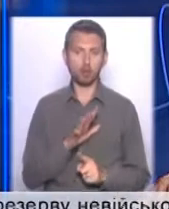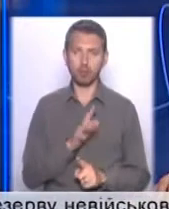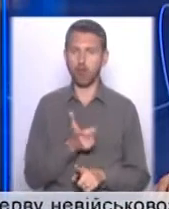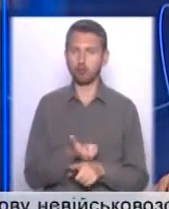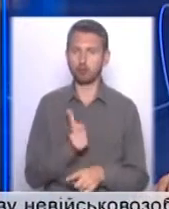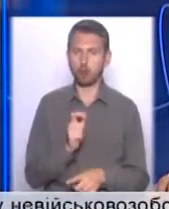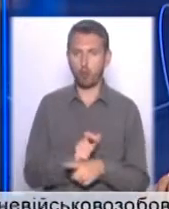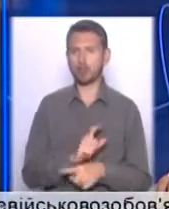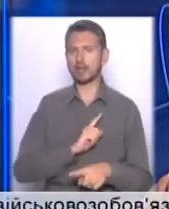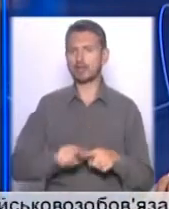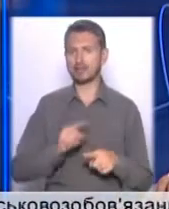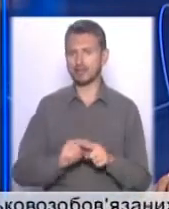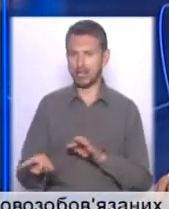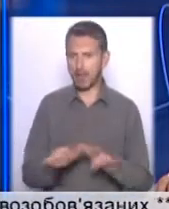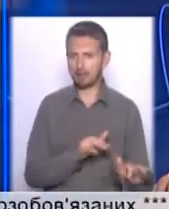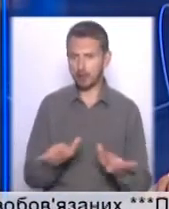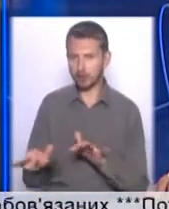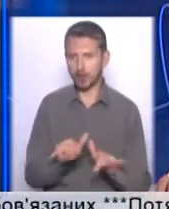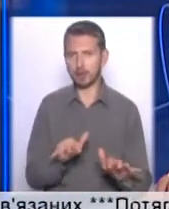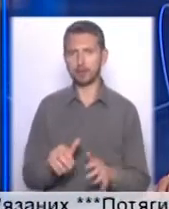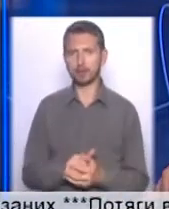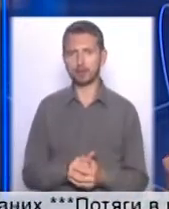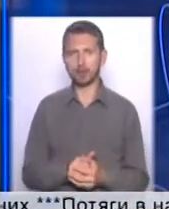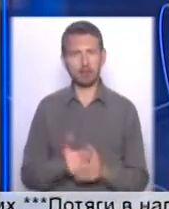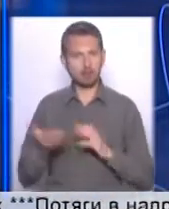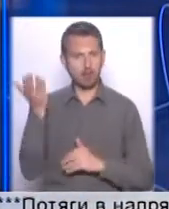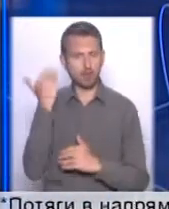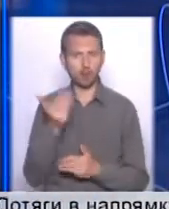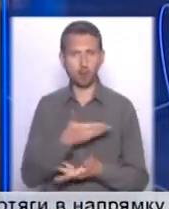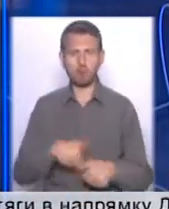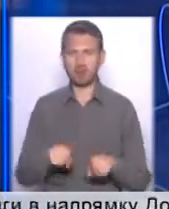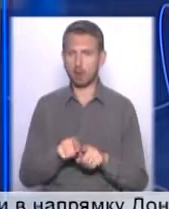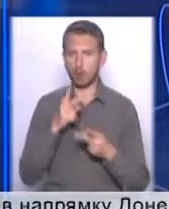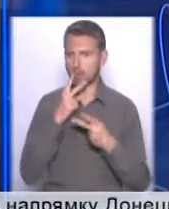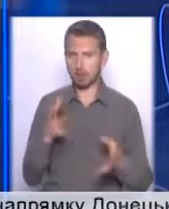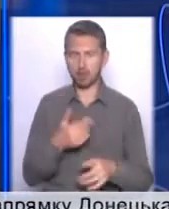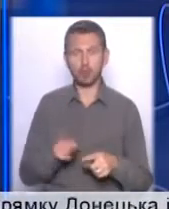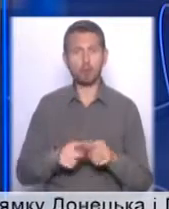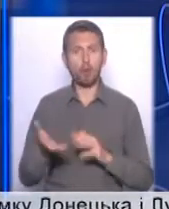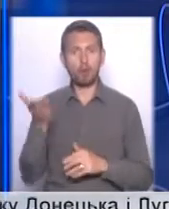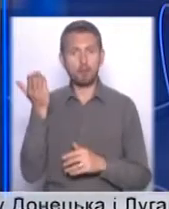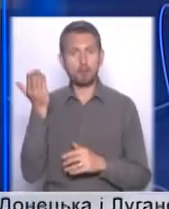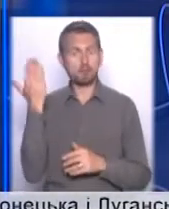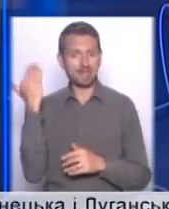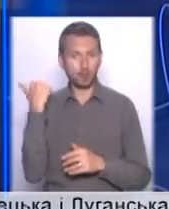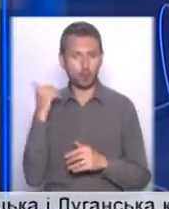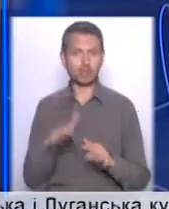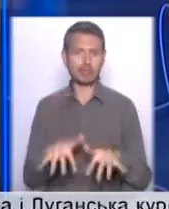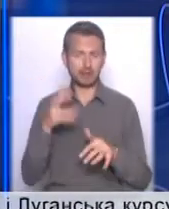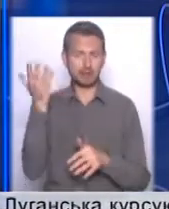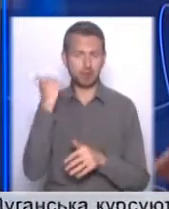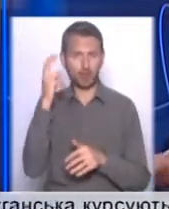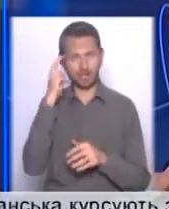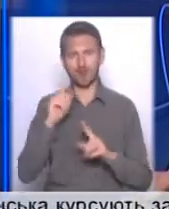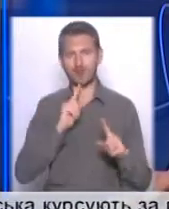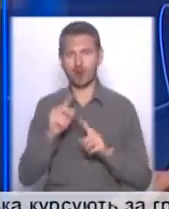динамічна, я б навіть так би сказав. Давненько ми такого не бачили, бо минулі сесії, минула Київрада якось так